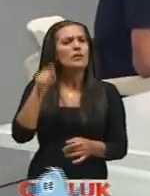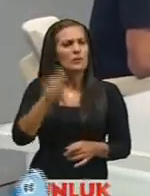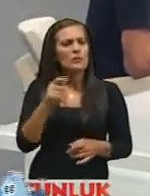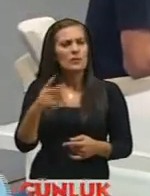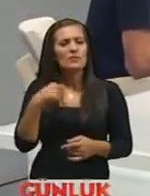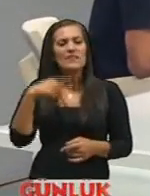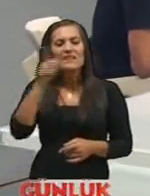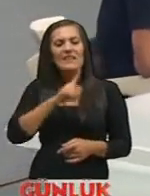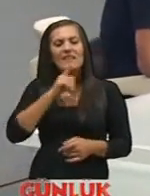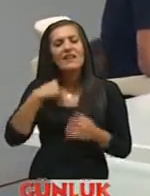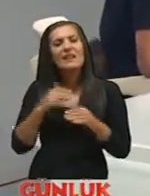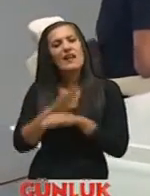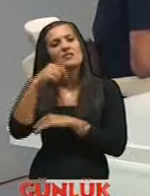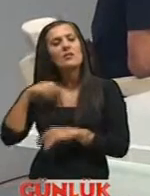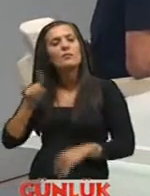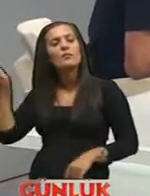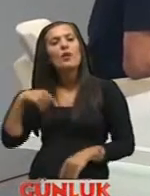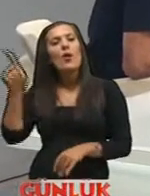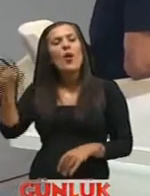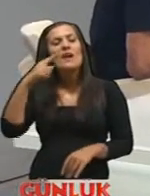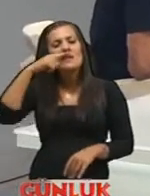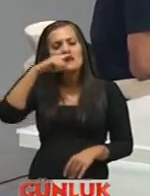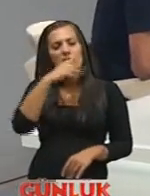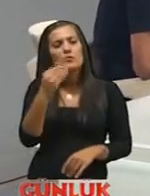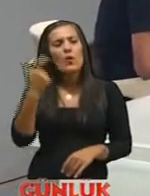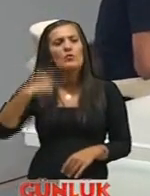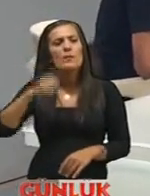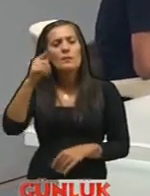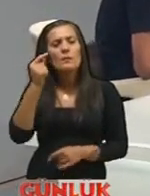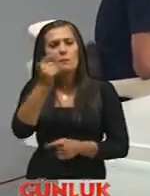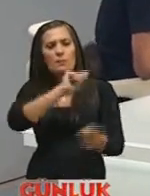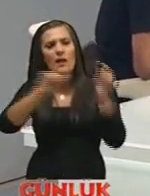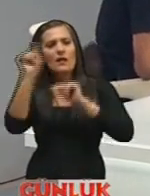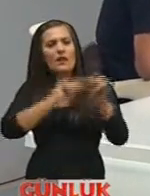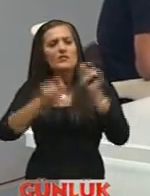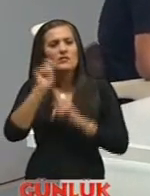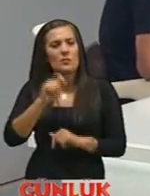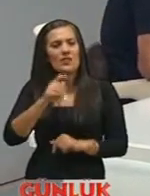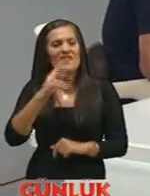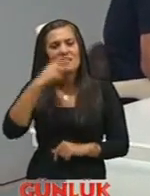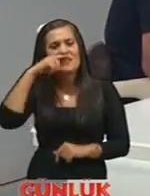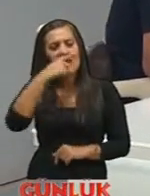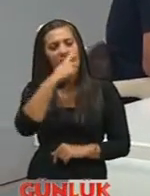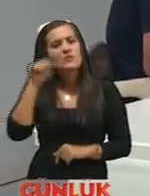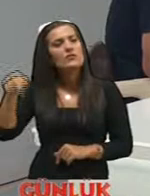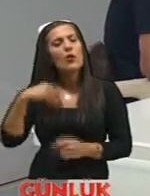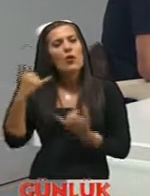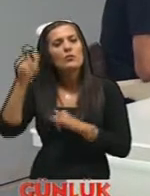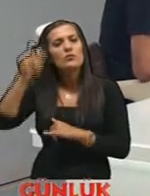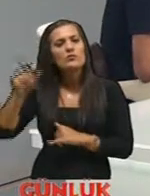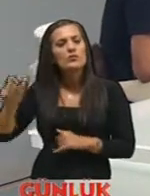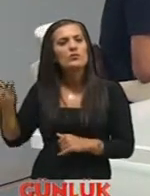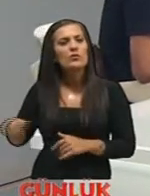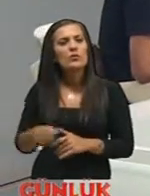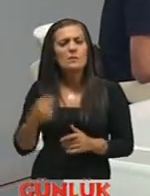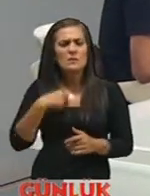İngiltere'de bulunduğum dönemde yaşadım zencilere çok özel bir makyaj yapıyorlar zence oyunculara esmerlere bizde de